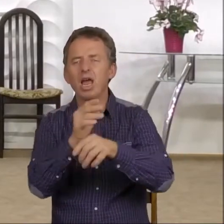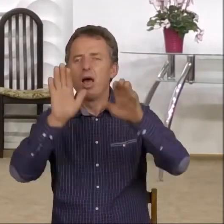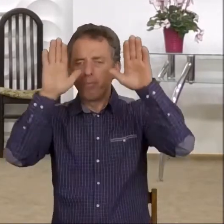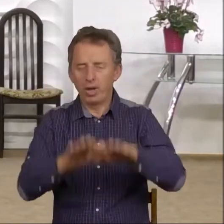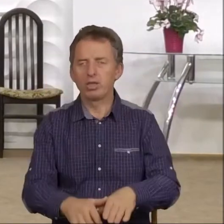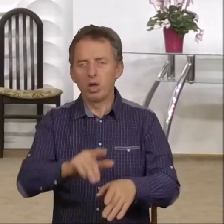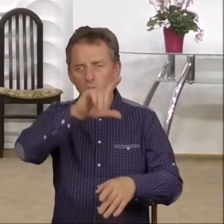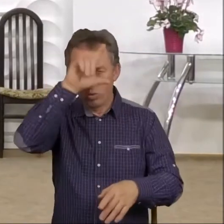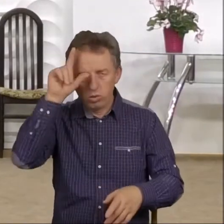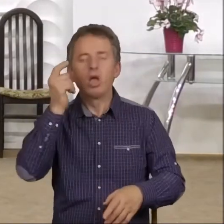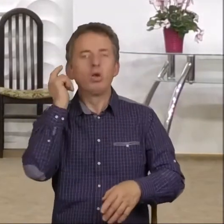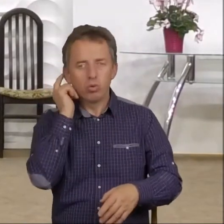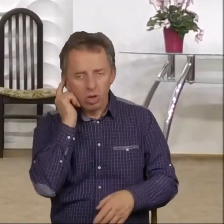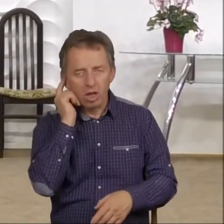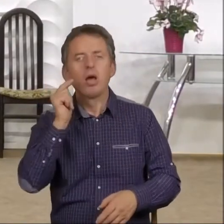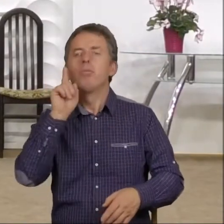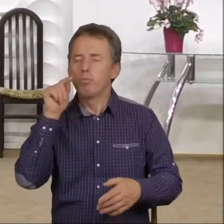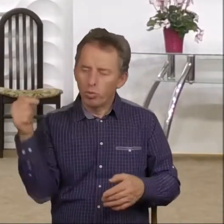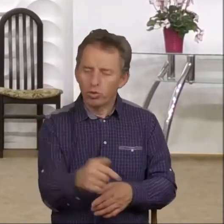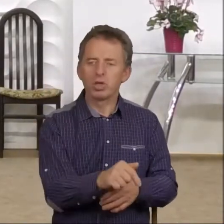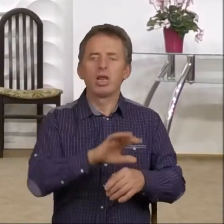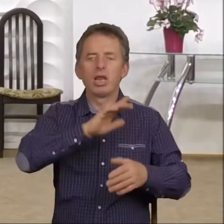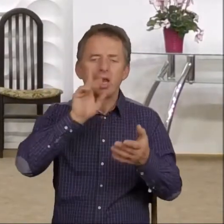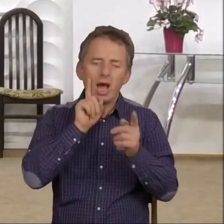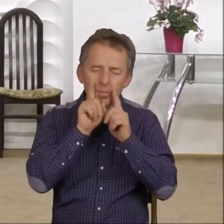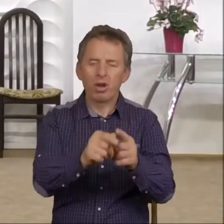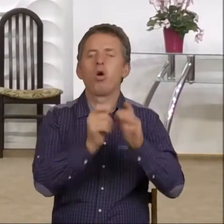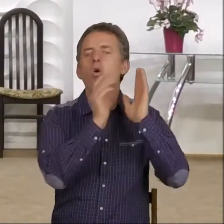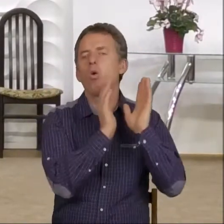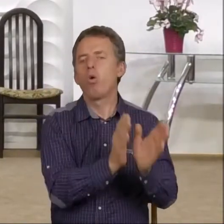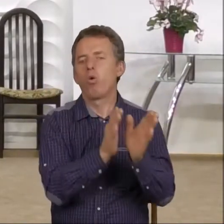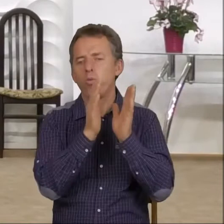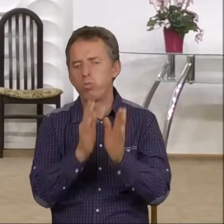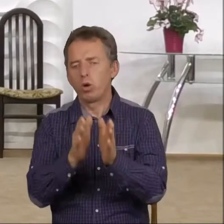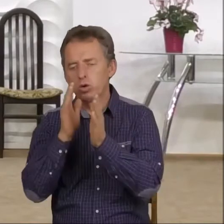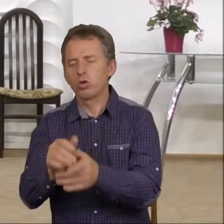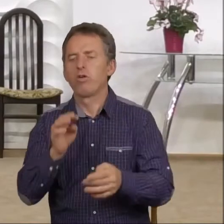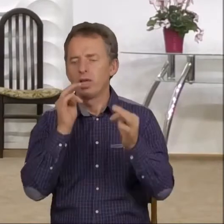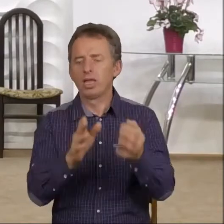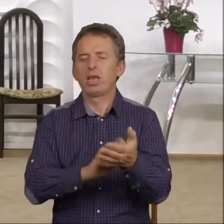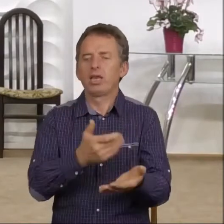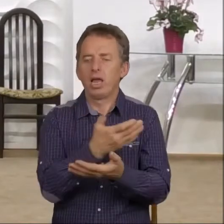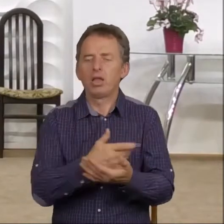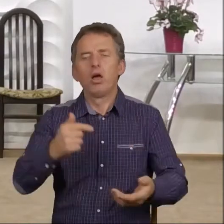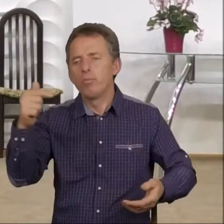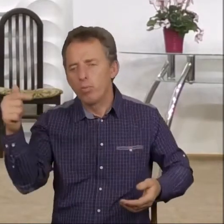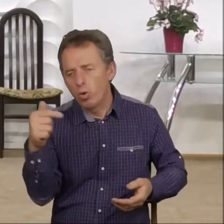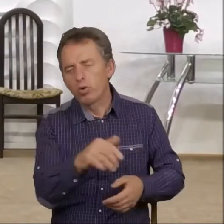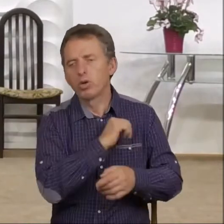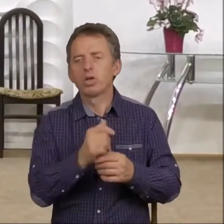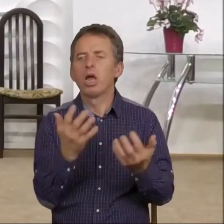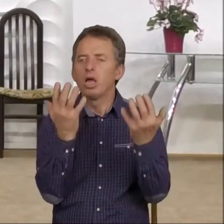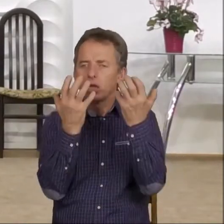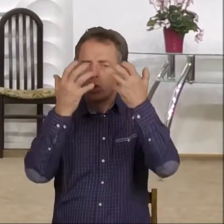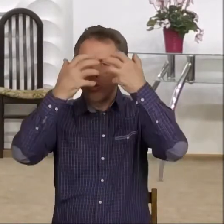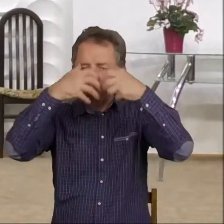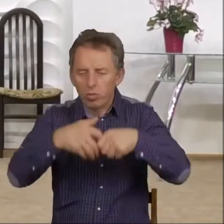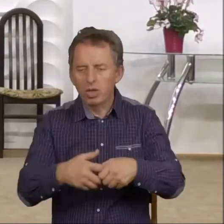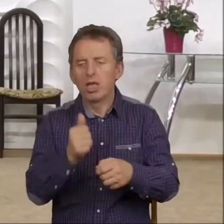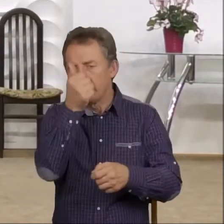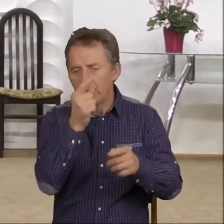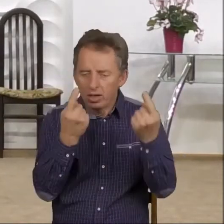ludzie, słuchajcie, my musimy naprawdę uporządkować to wszystko teraz na ziemi. Musimy się skupić na tym, żeby